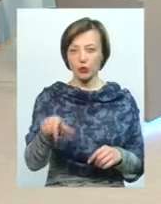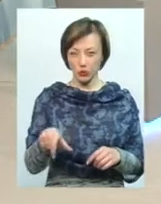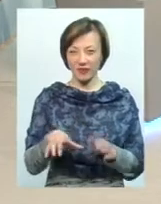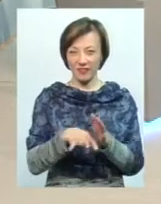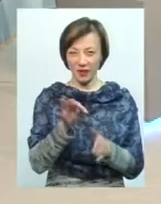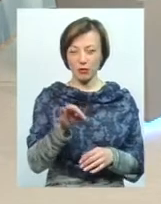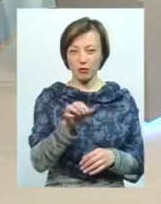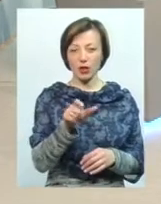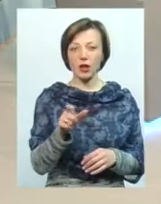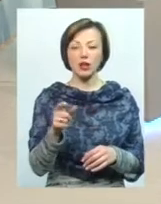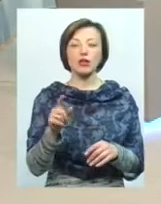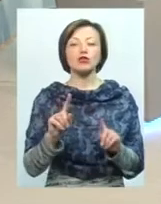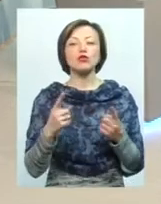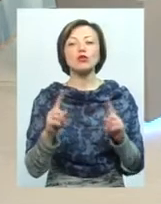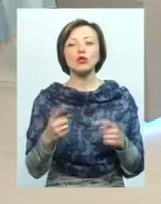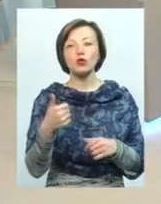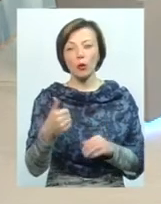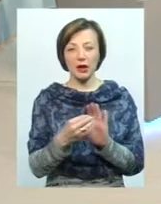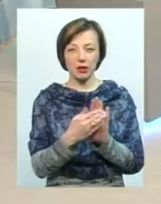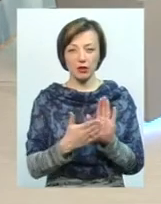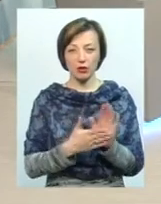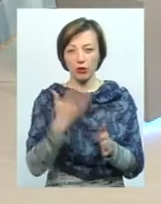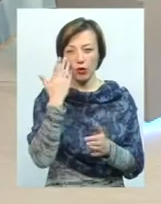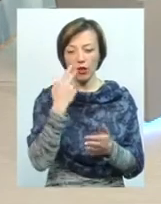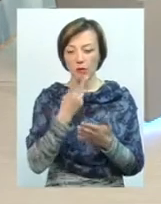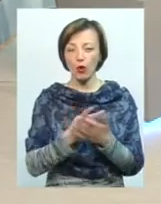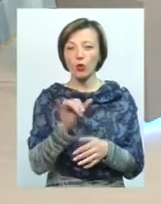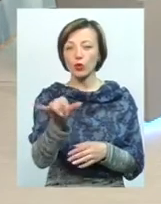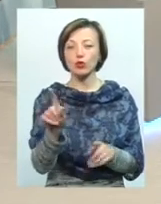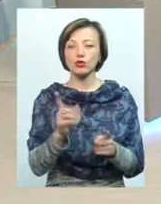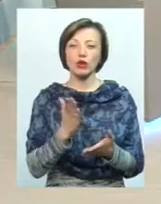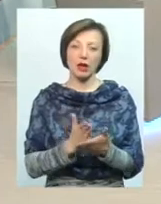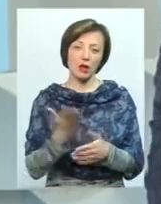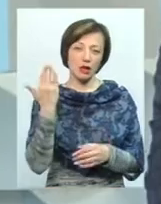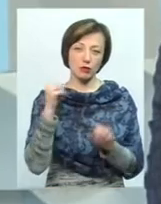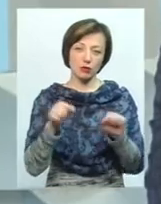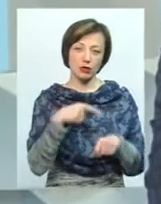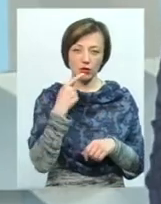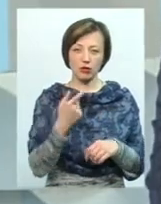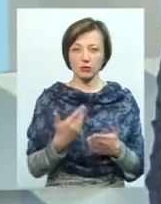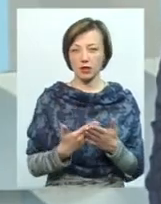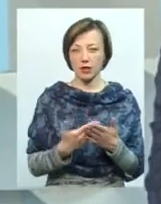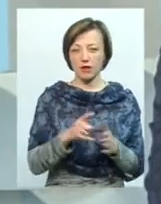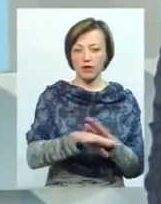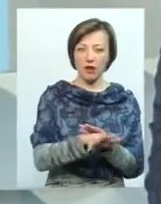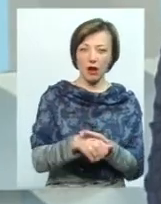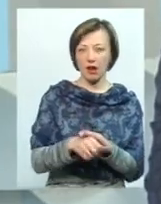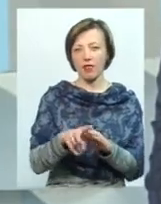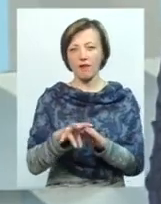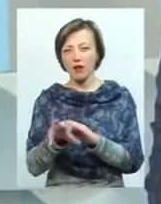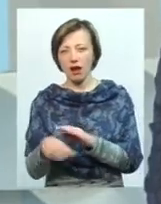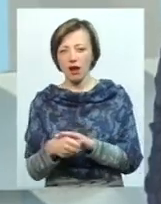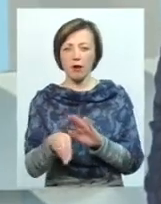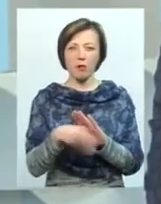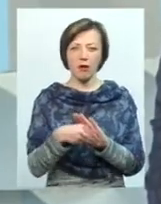от чим добре це декларування, так далі. Коли ми бачимо, що насправді в депутата є. Ну, раніше можна було казати, там, от той вкрав, той не вкрав, той